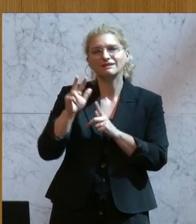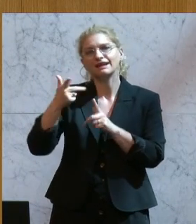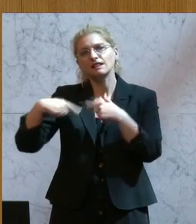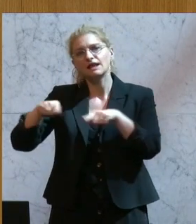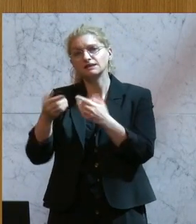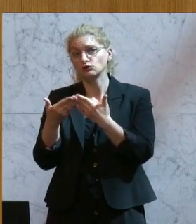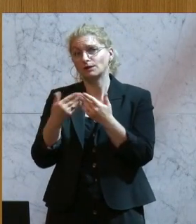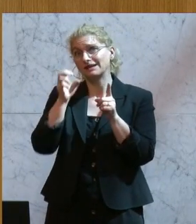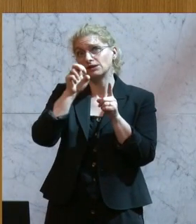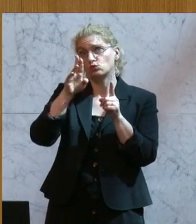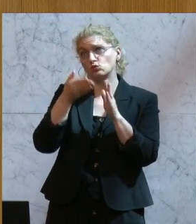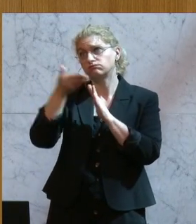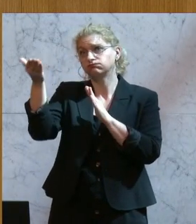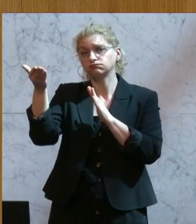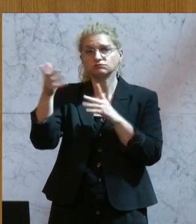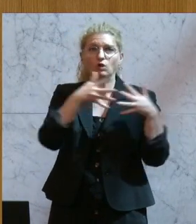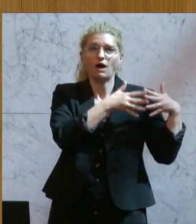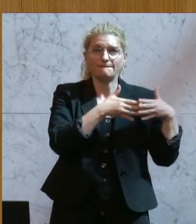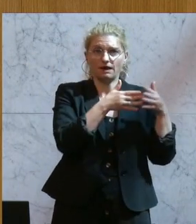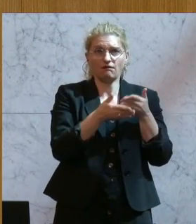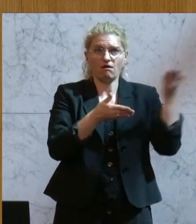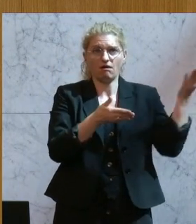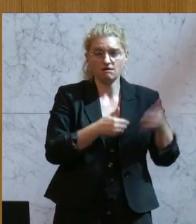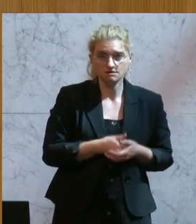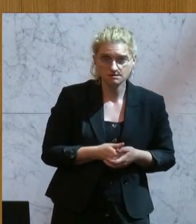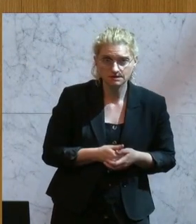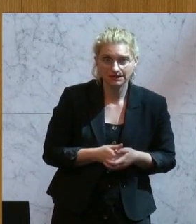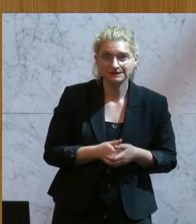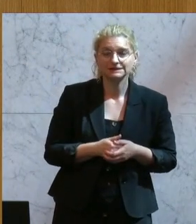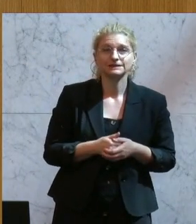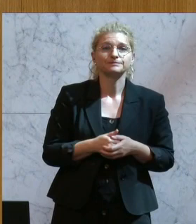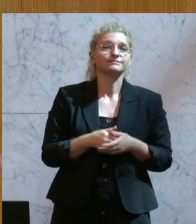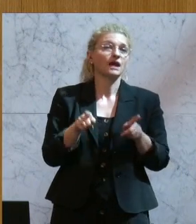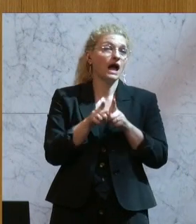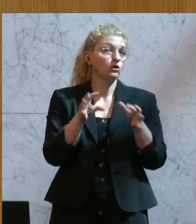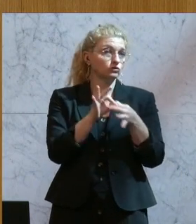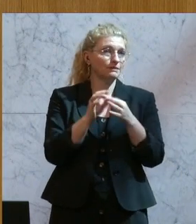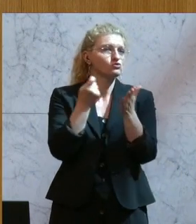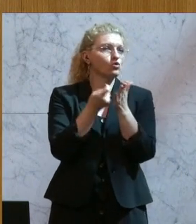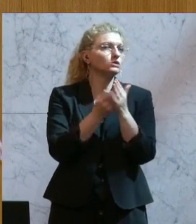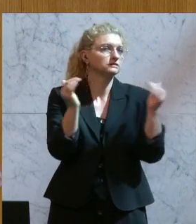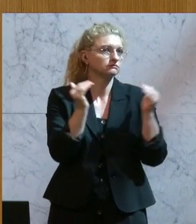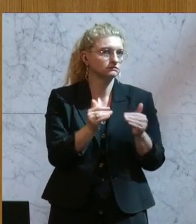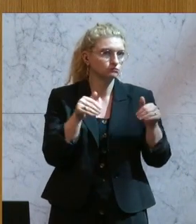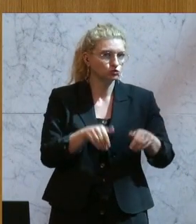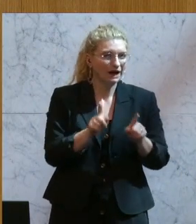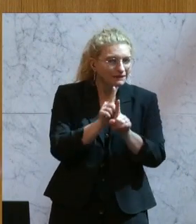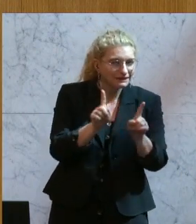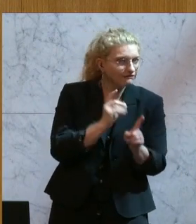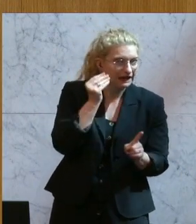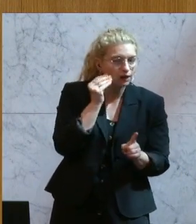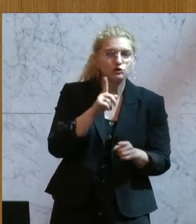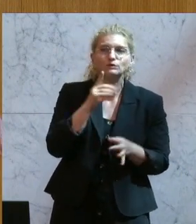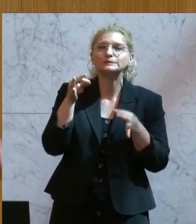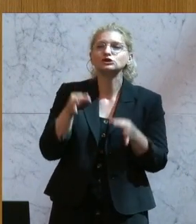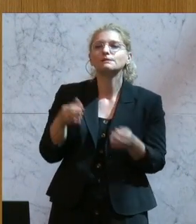Beispiel auch der EU-USA. Es geht darum, Kosten zu senken, aber man darf hier nicht den Irrglauben verfallen, nur weil